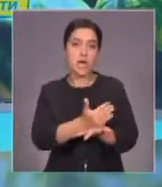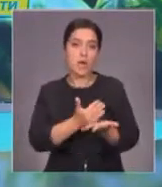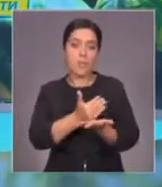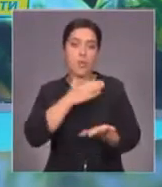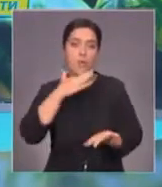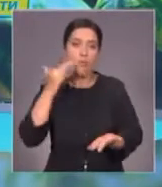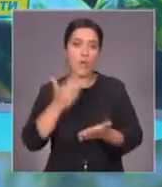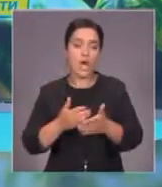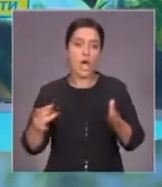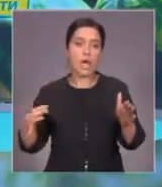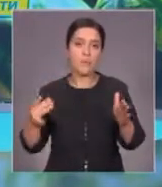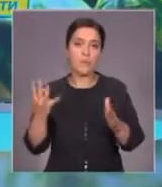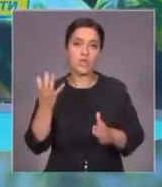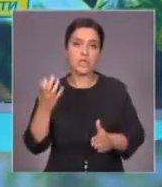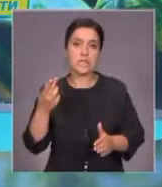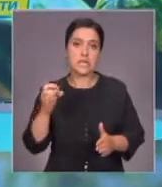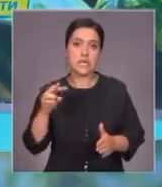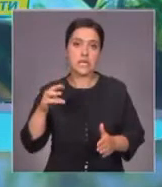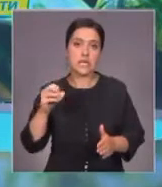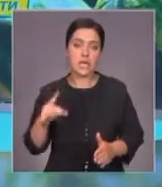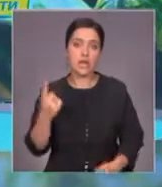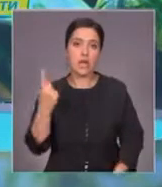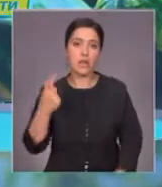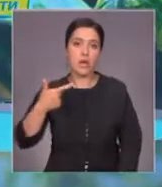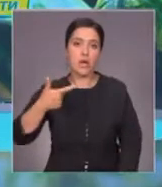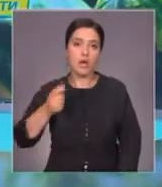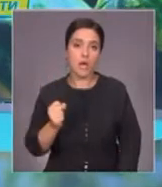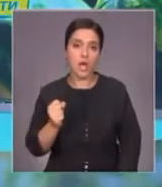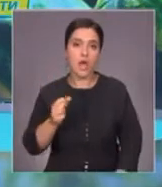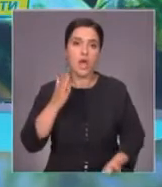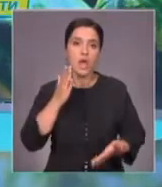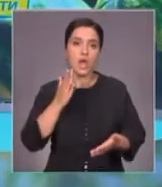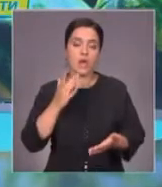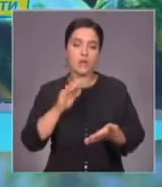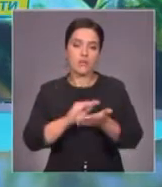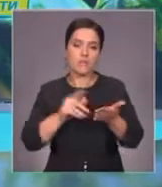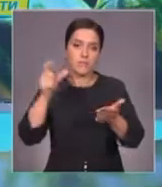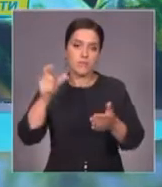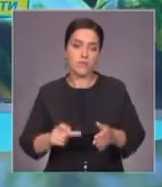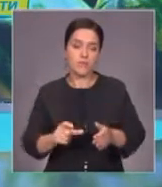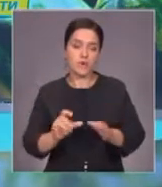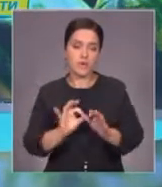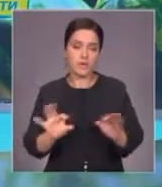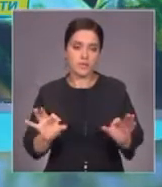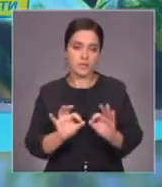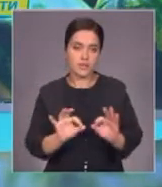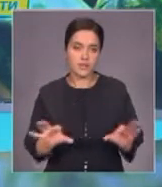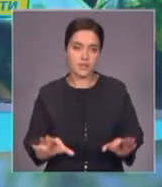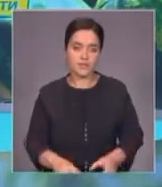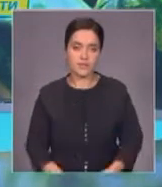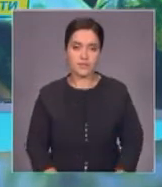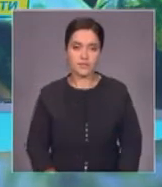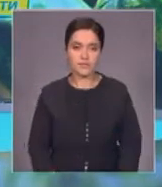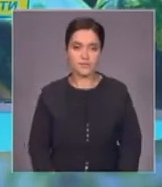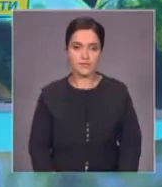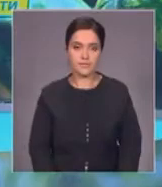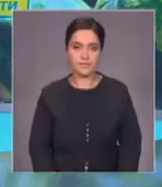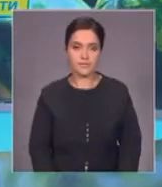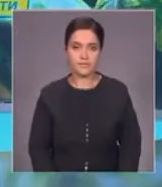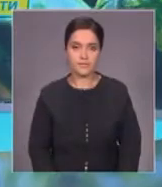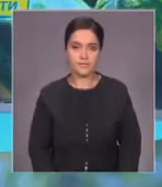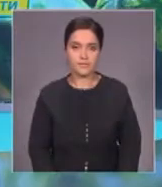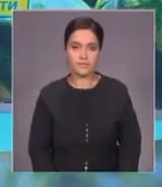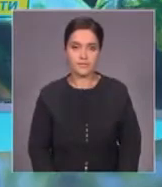арбузов – до 400 центнеров с гектара. Вкус саралжинских бахчевых оценила наш корреспондент в регионе Лайла